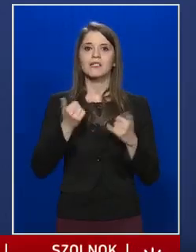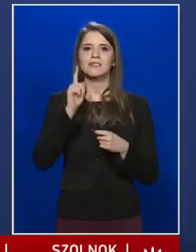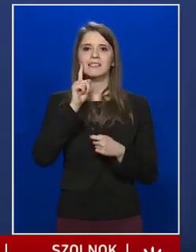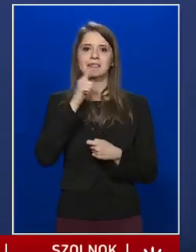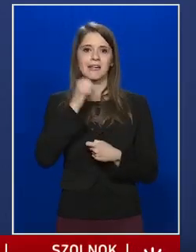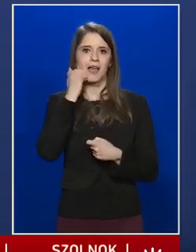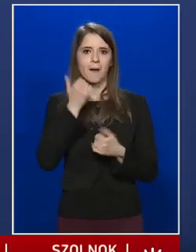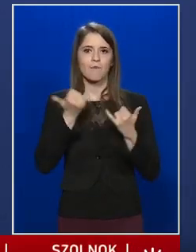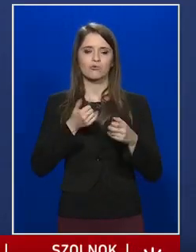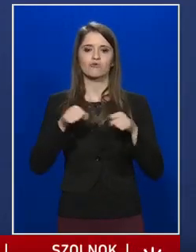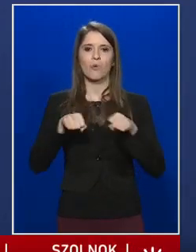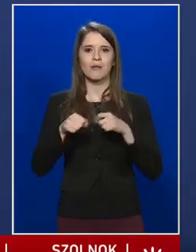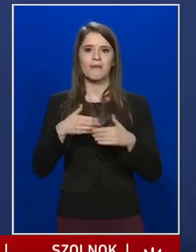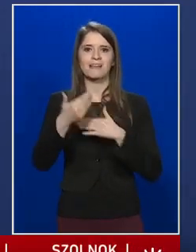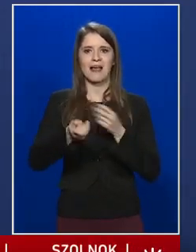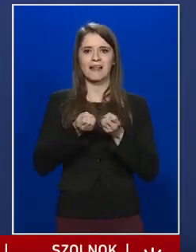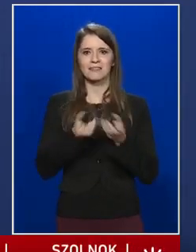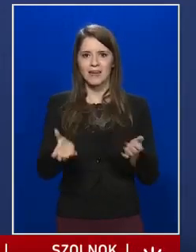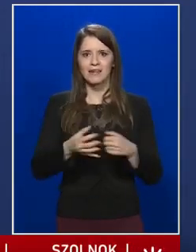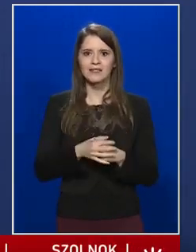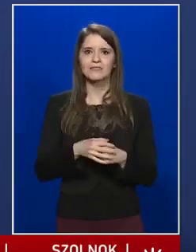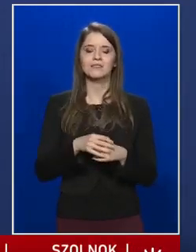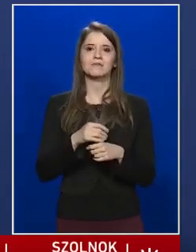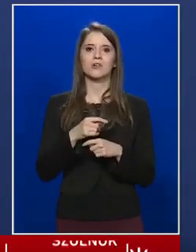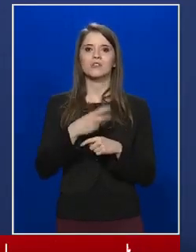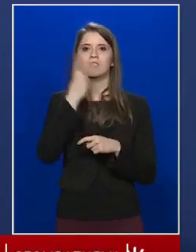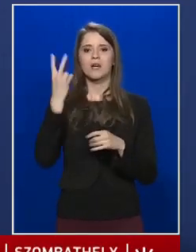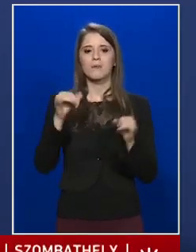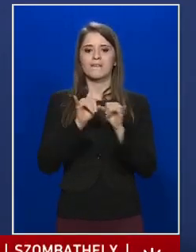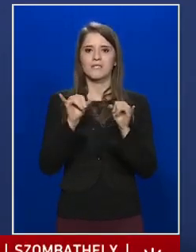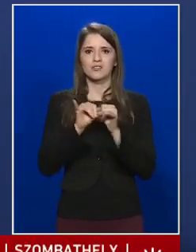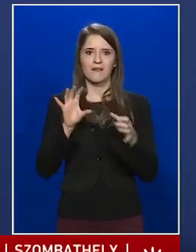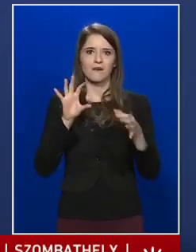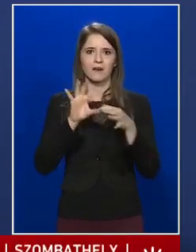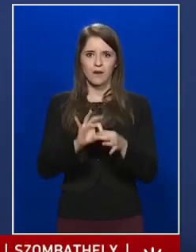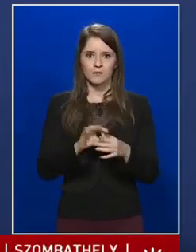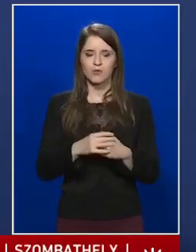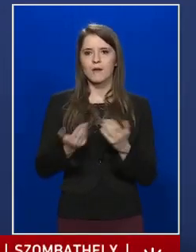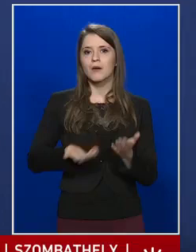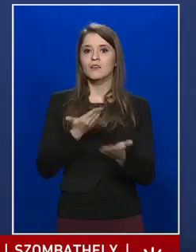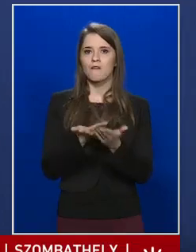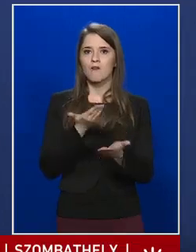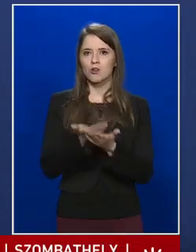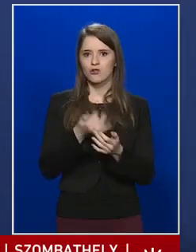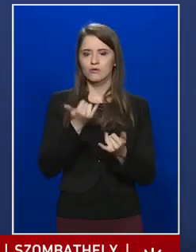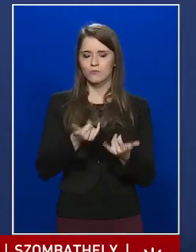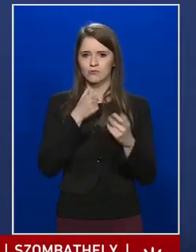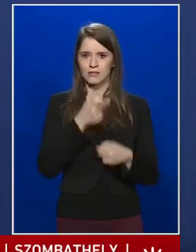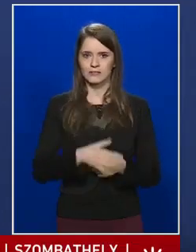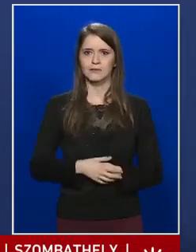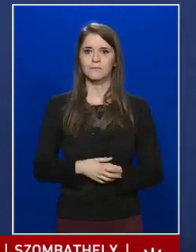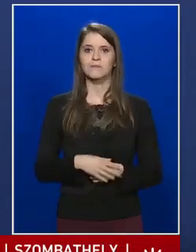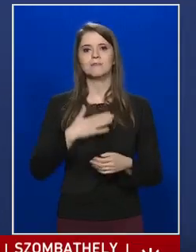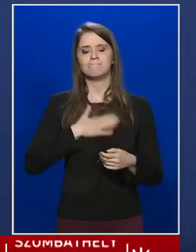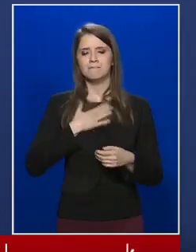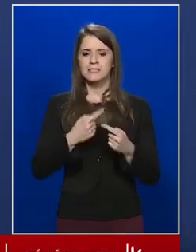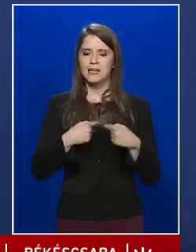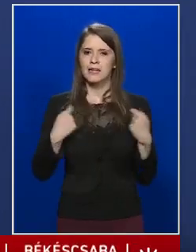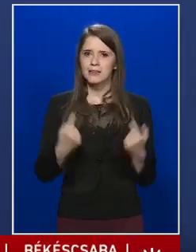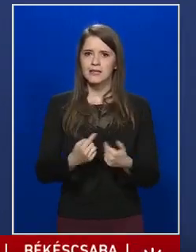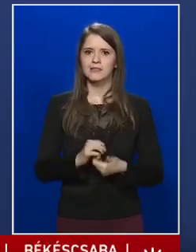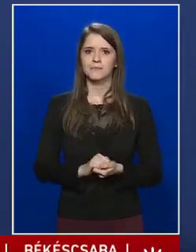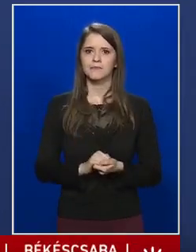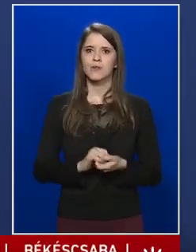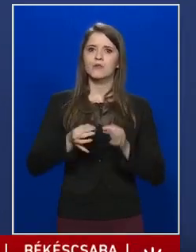rendszerű szakképzésben tanulók szakmai vizsgáival kapcsolatos javaslatát. Azt szeretnénk, hogy